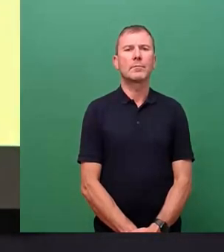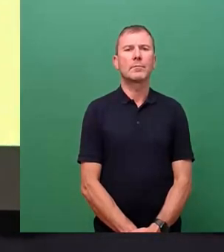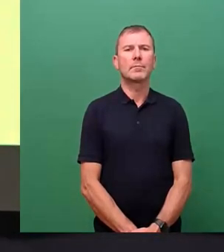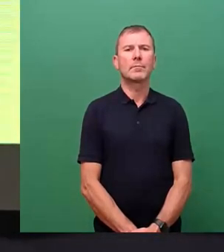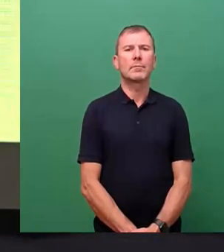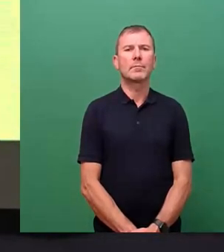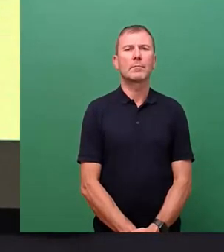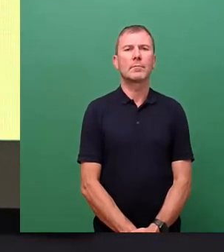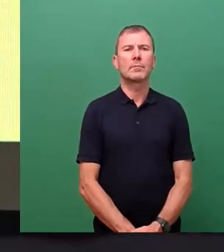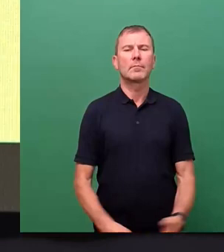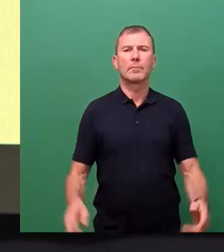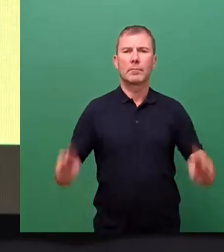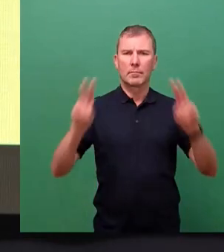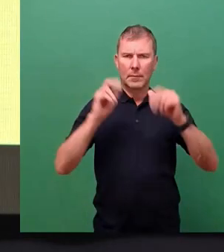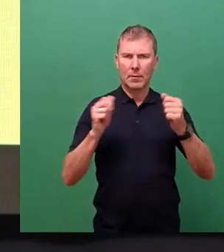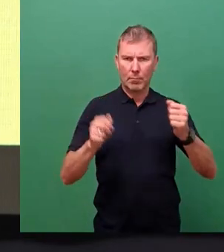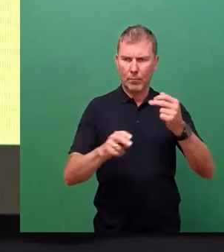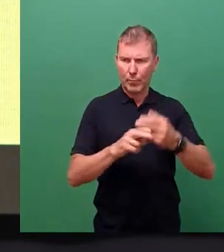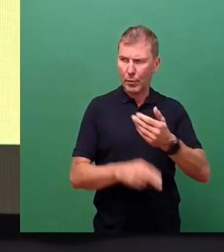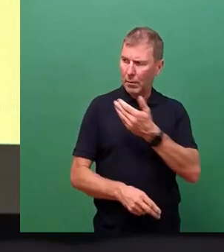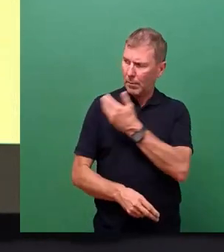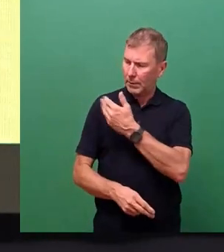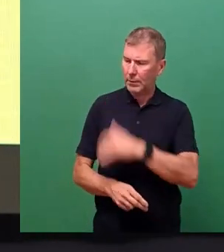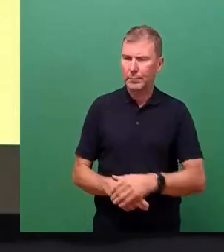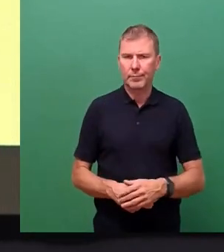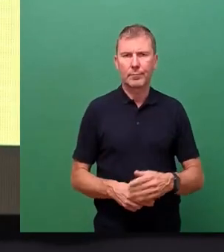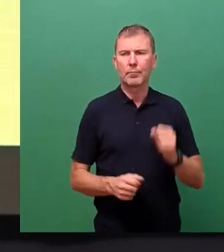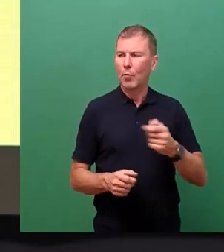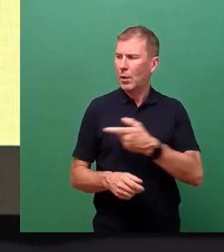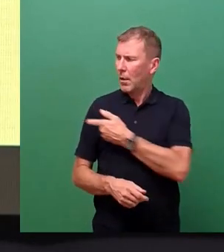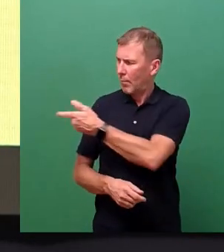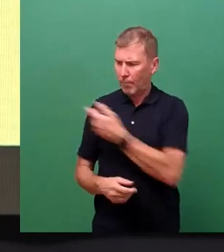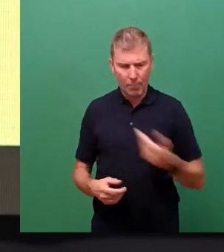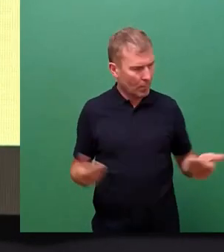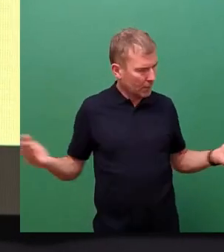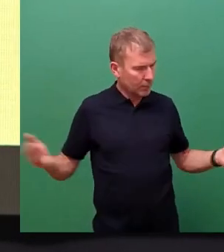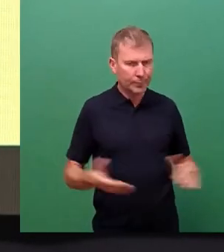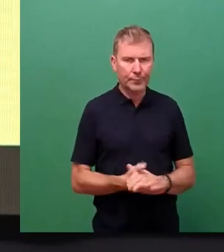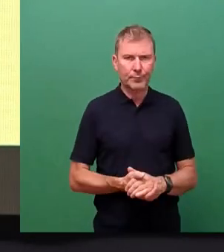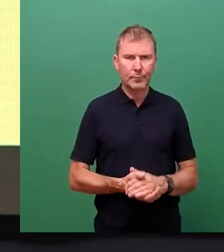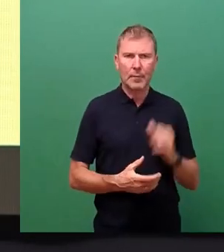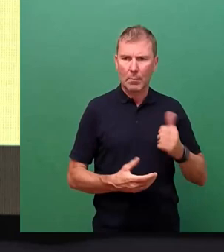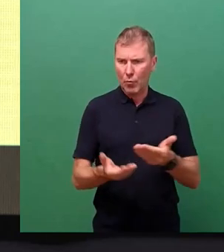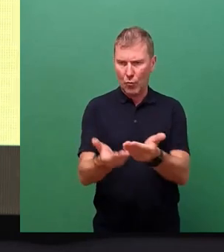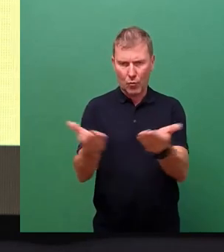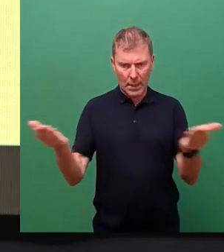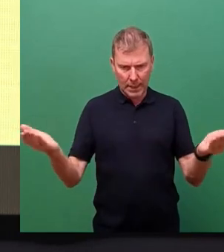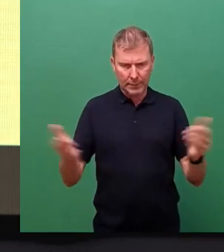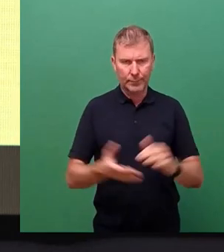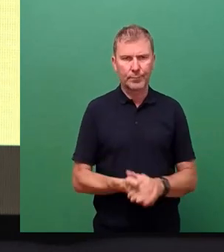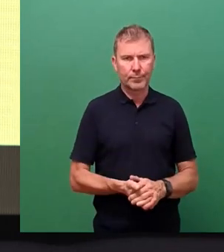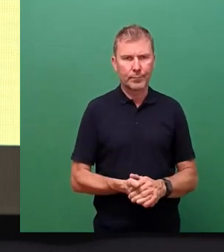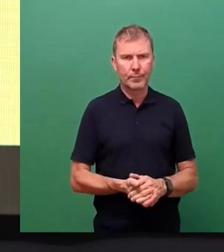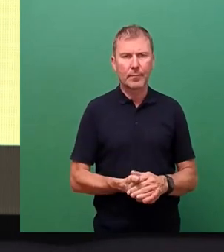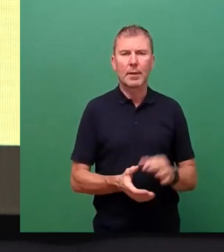Sehr geehrter Herr Oberbürgermeister, sehr geehrte Bürgermeisterinnen und Bürgermeister, werte Kolleginnen und Kollegen, meine sehr